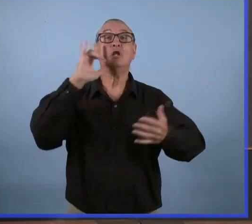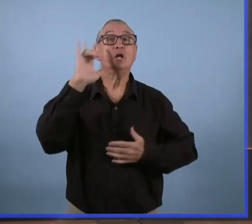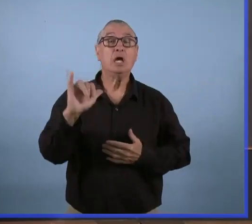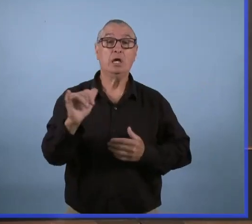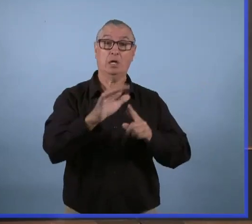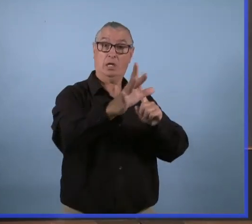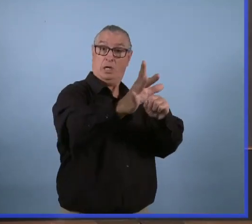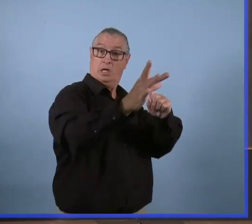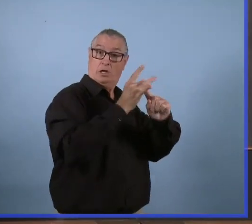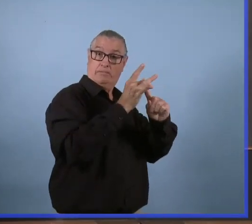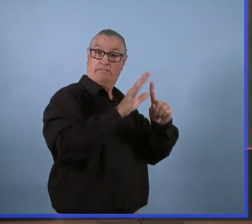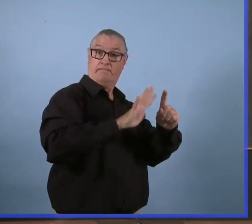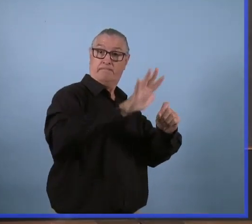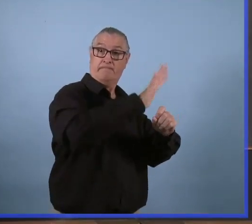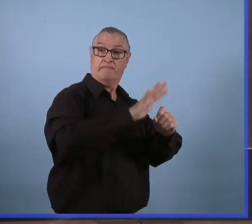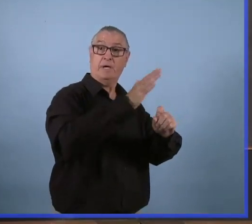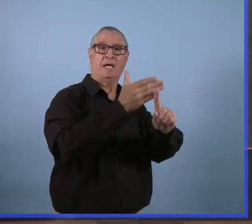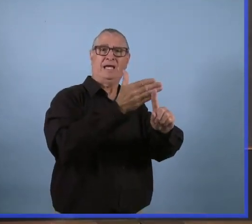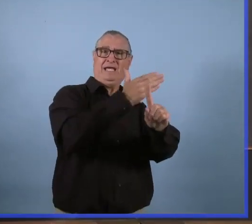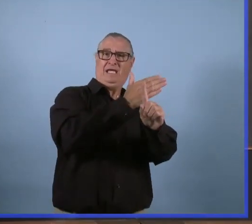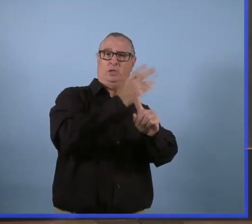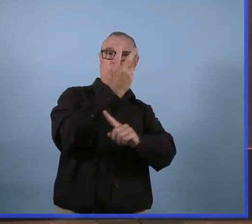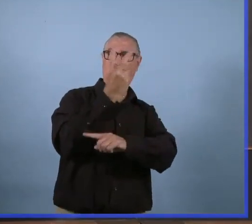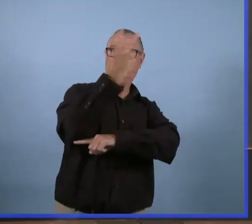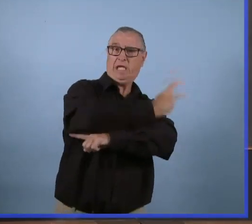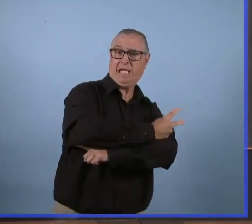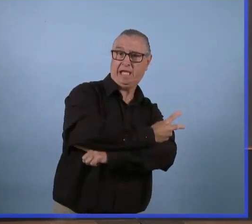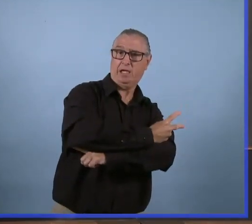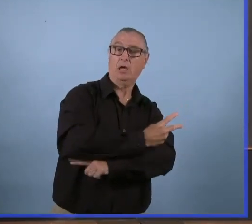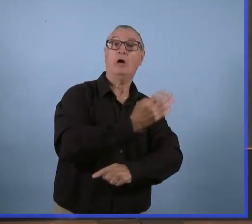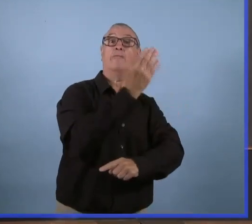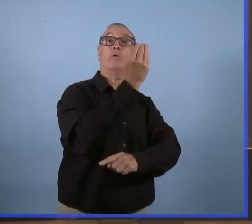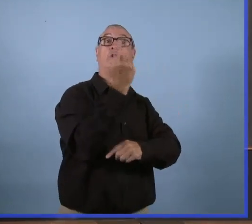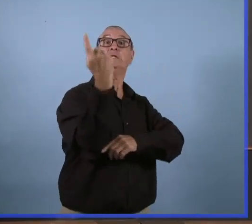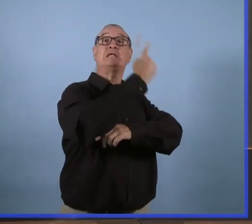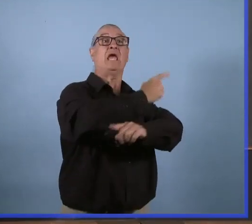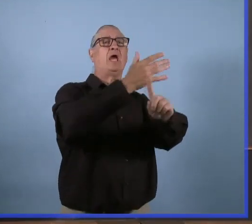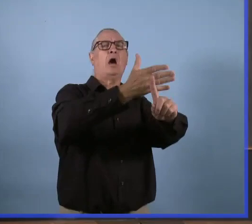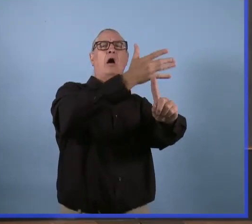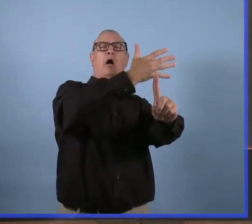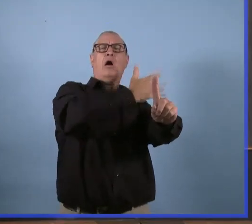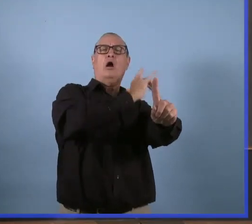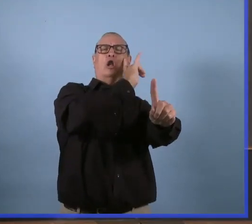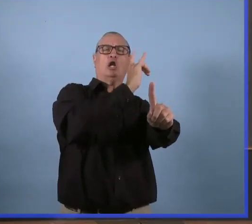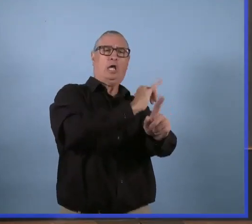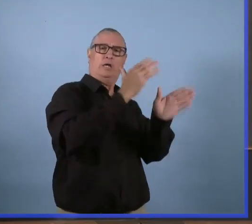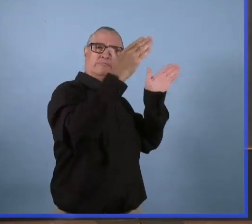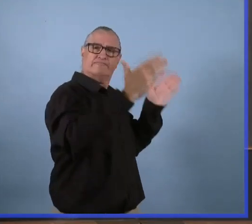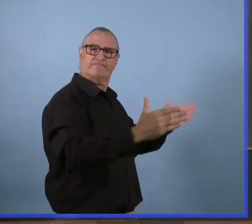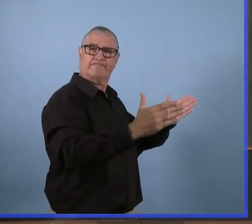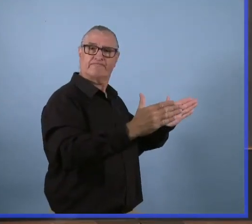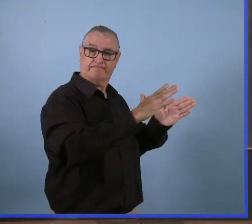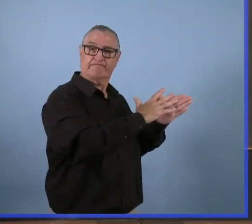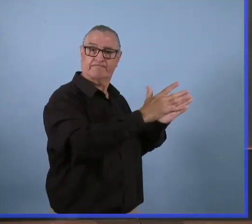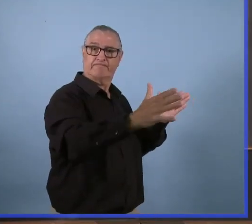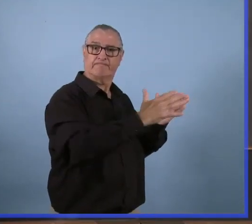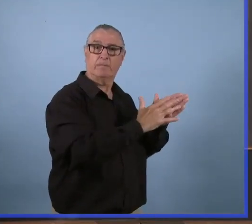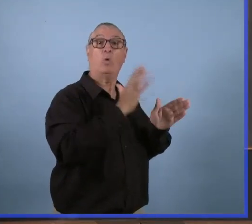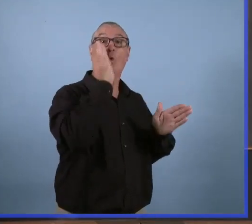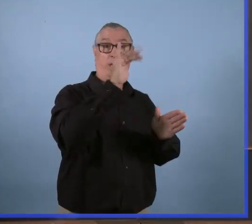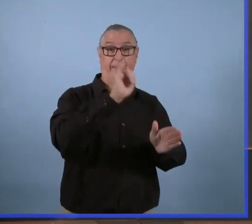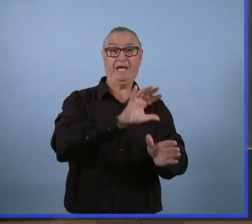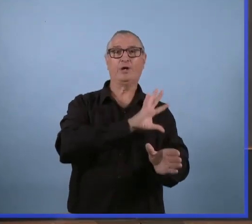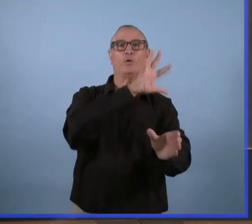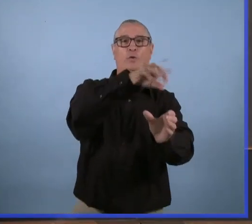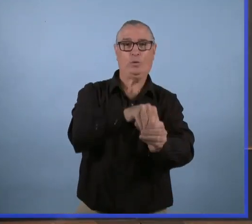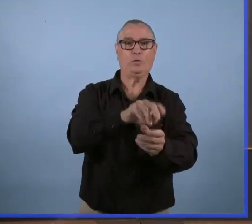Cette période commencera dans les 48 heures avant le développement des symptômes et jusqu'à